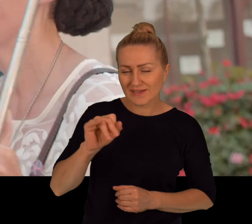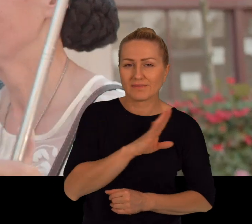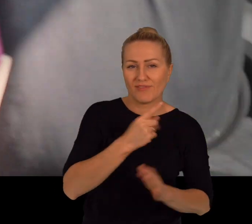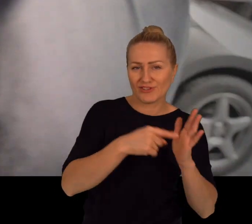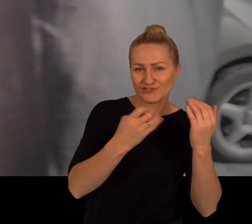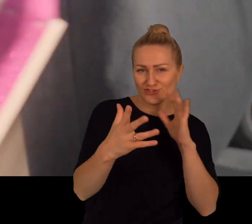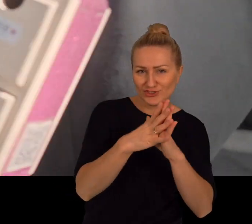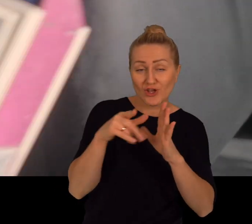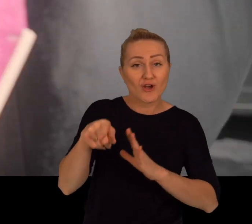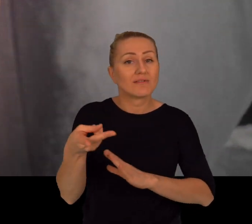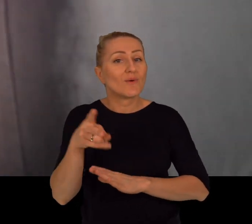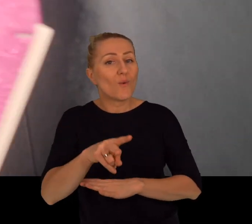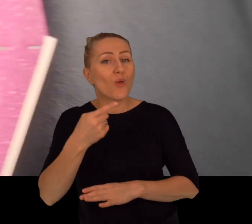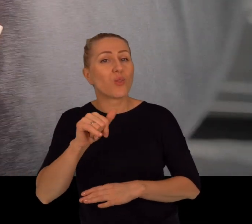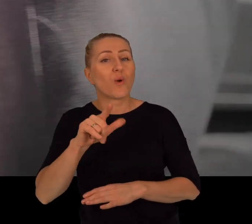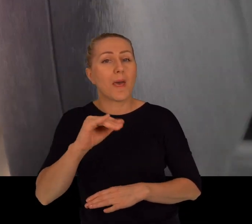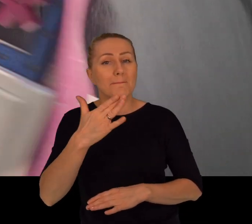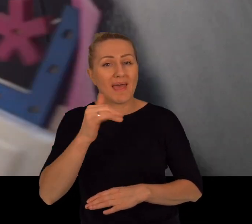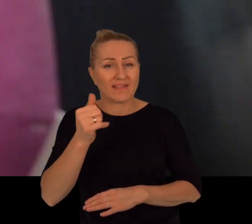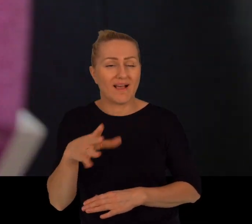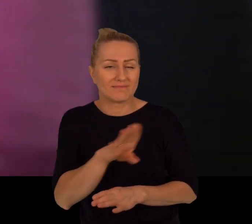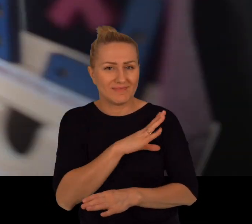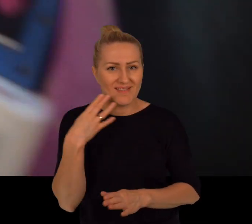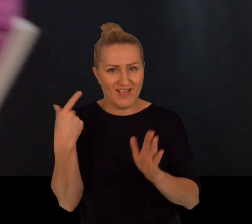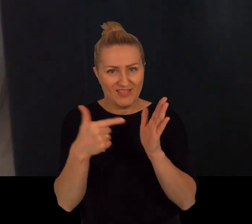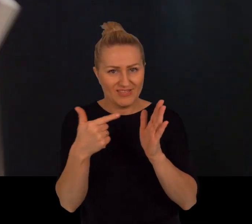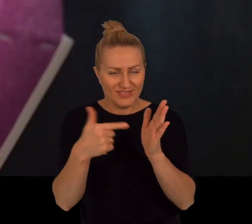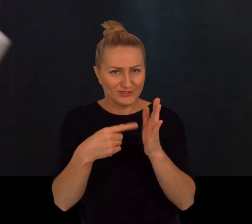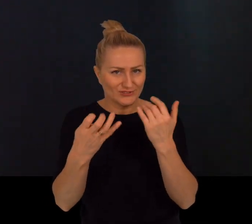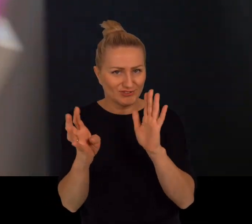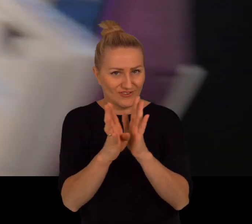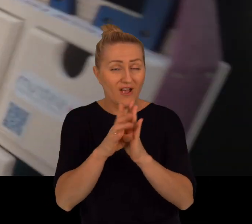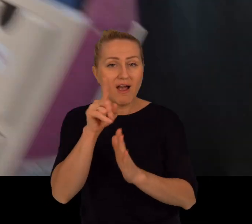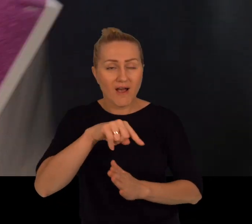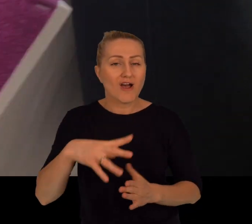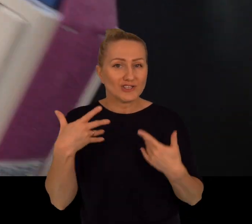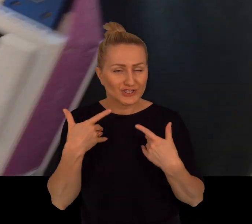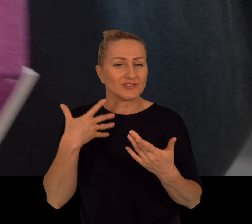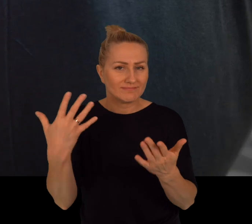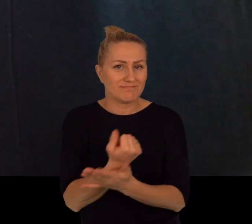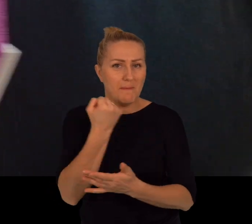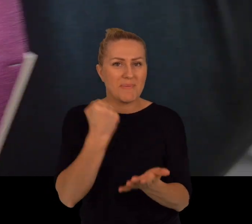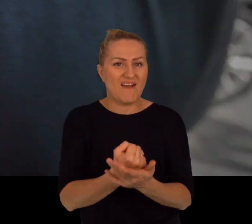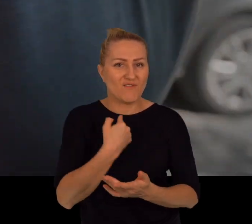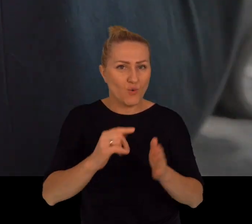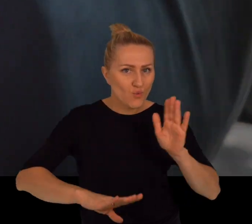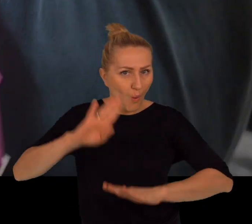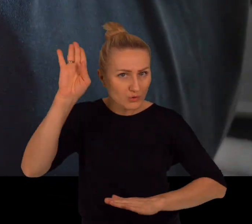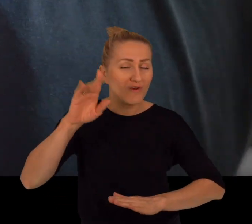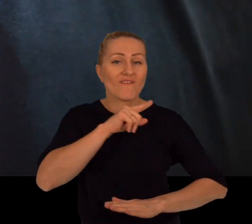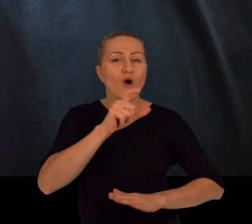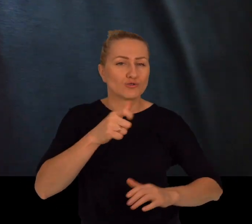1910, Dulembianka w 1919, doczekawszy praw do głosowania,